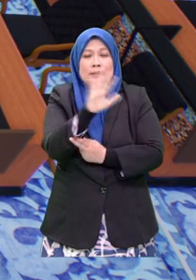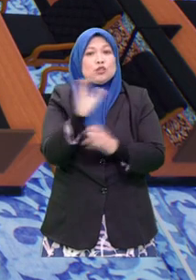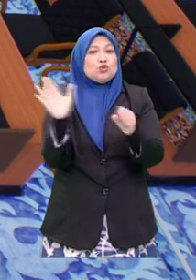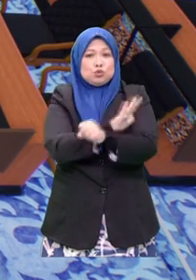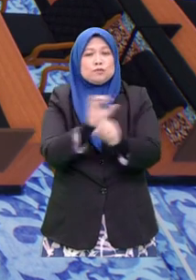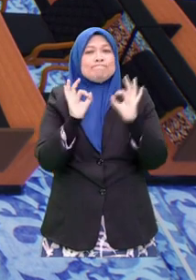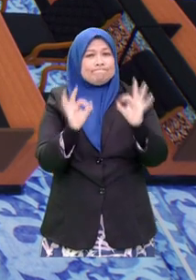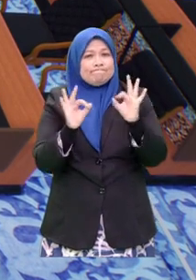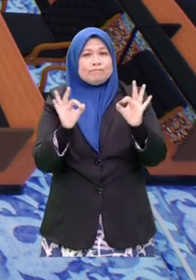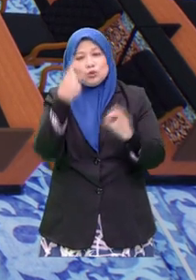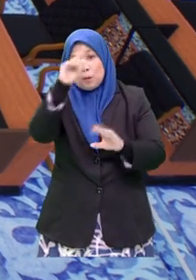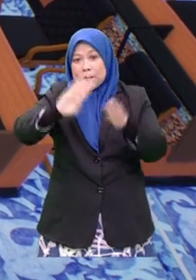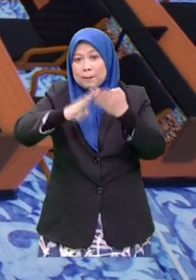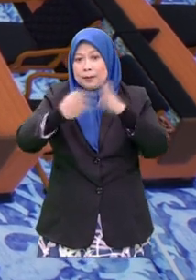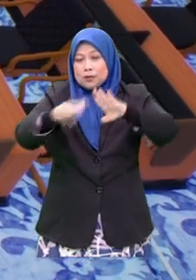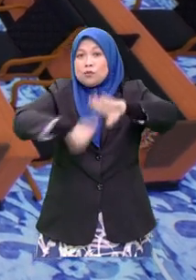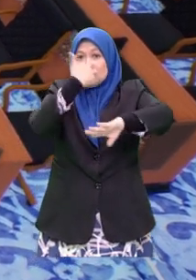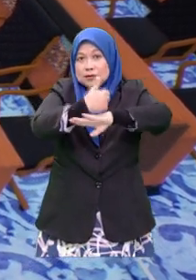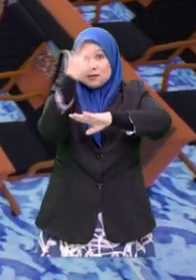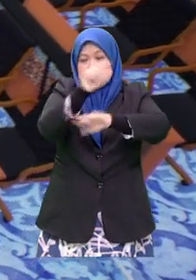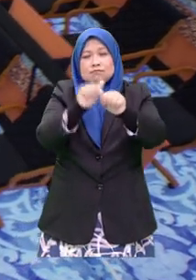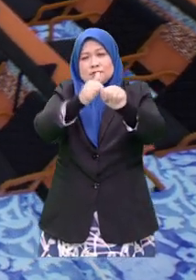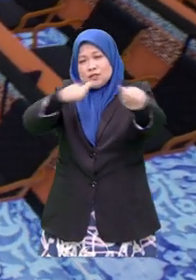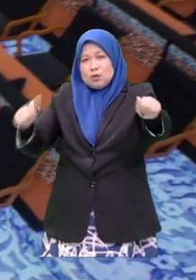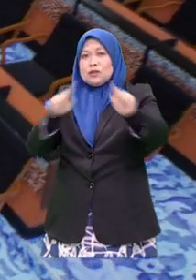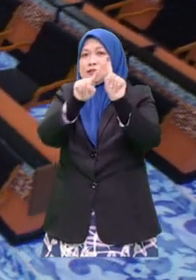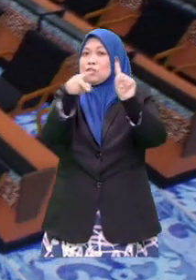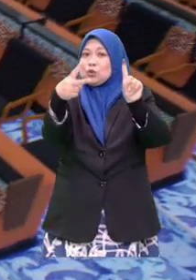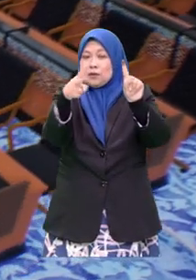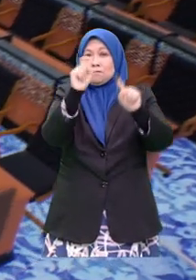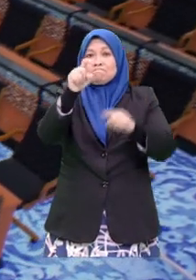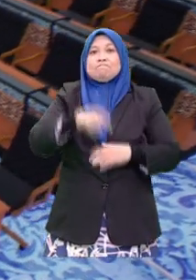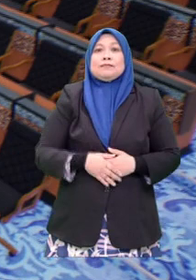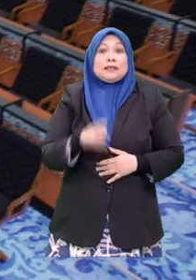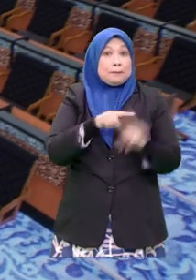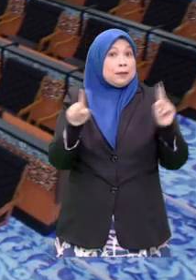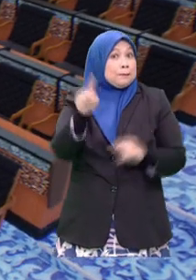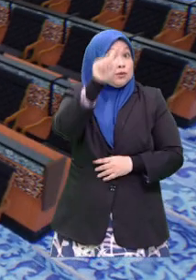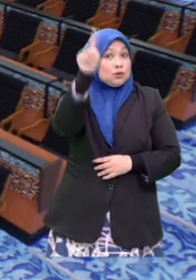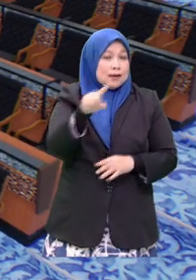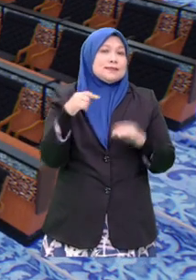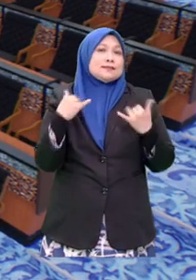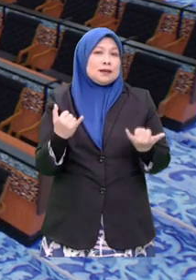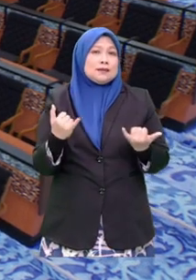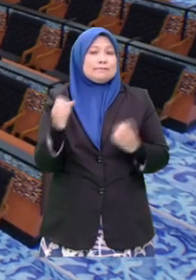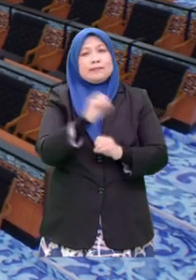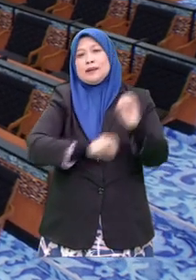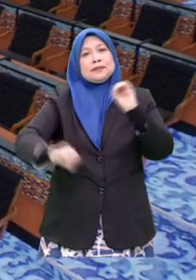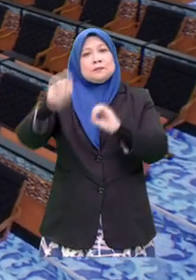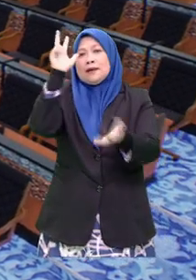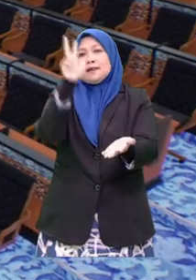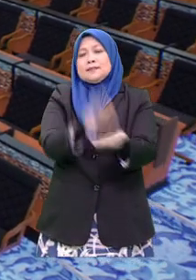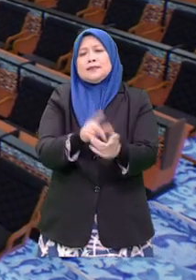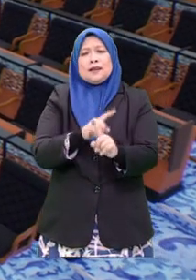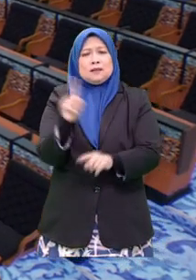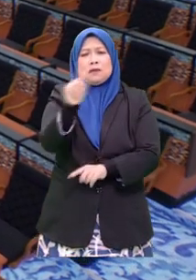agak cukup, sangat cukup sebenarnya untuk membentuk kerajaan baru. Jauh lebih 112 yang diperlukan. Tapi persoalan sekarang, ala tiada pengesahan